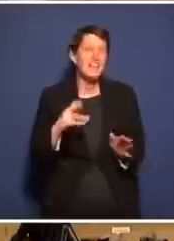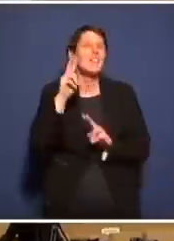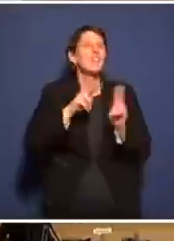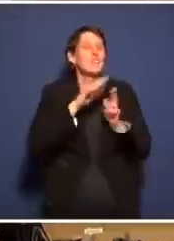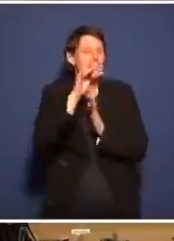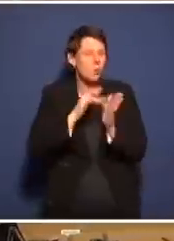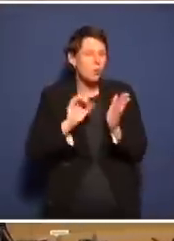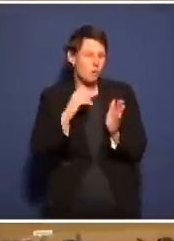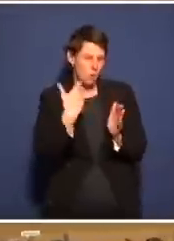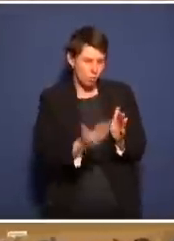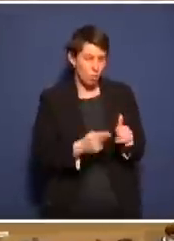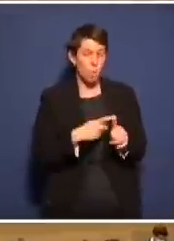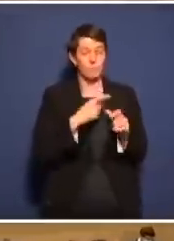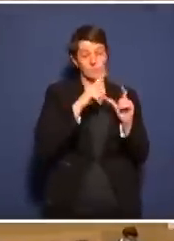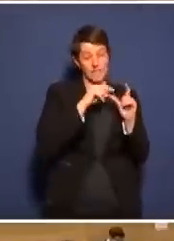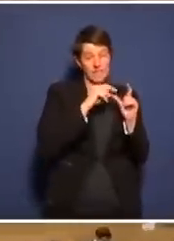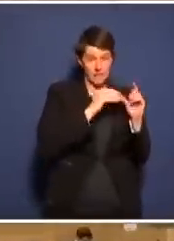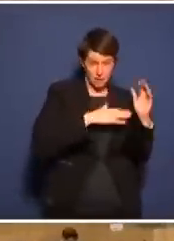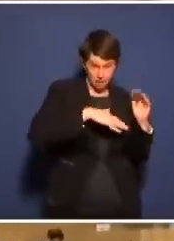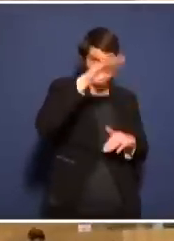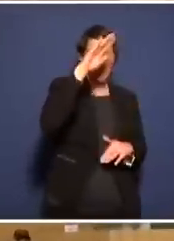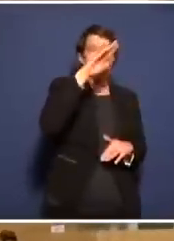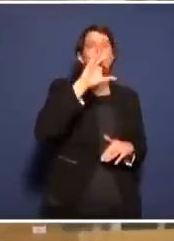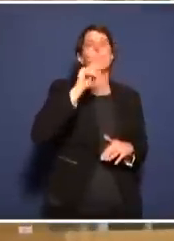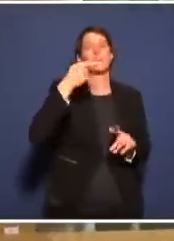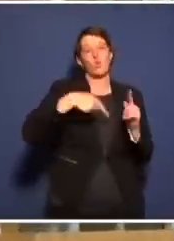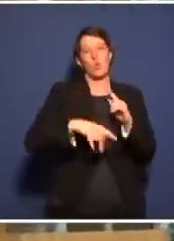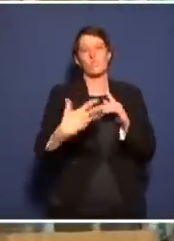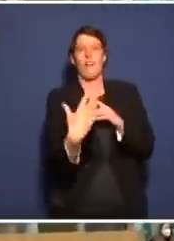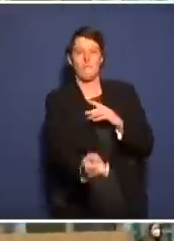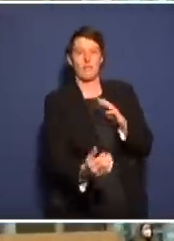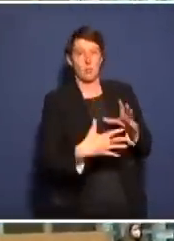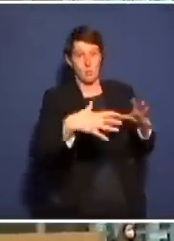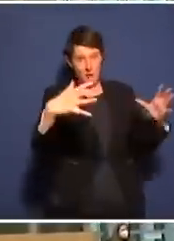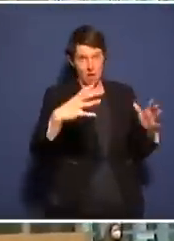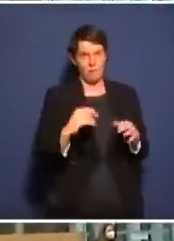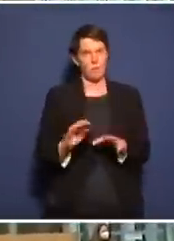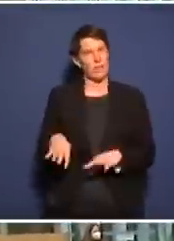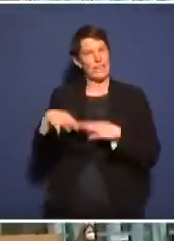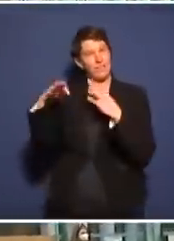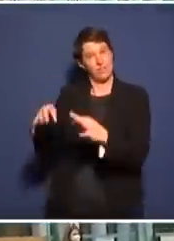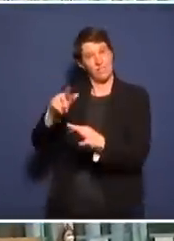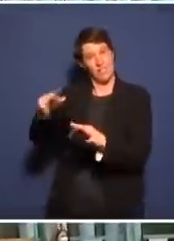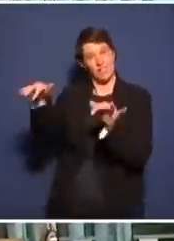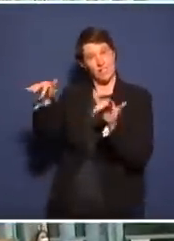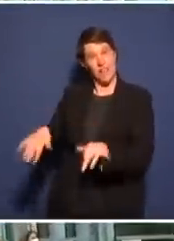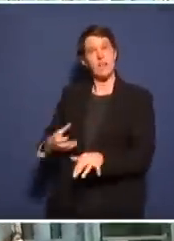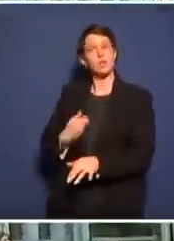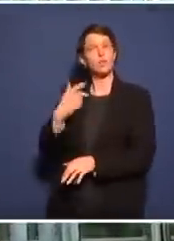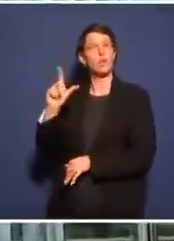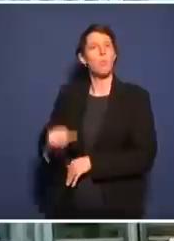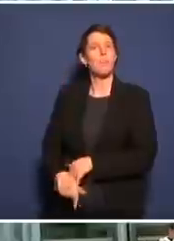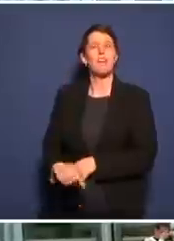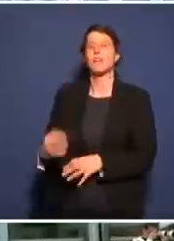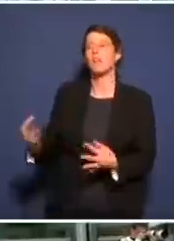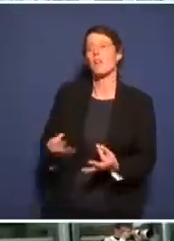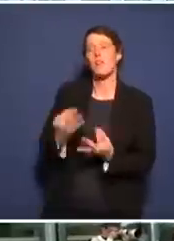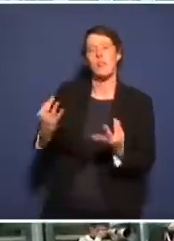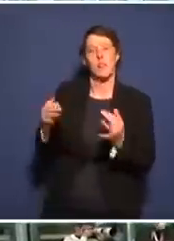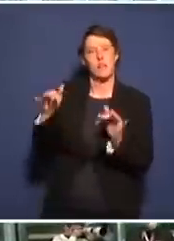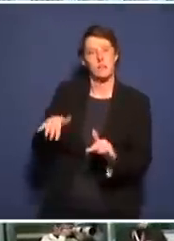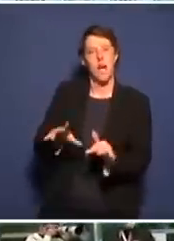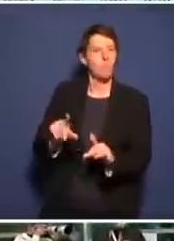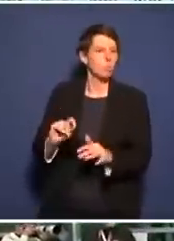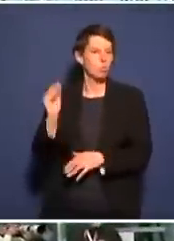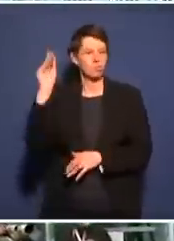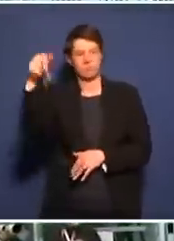Mit steigender Inzidenz wird die Untererfassung größer, mehr Infizierte ohne oder nur mit geringen Symptomen gehen gar nicht mehr